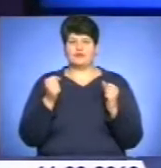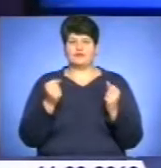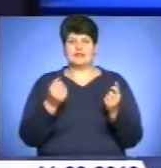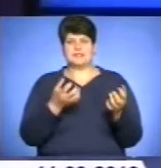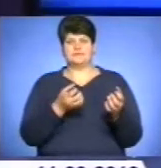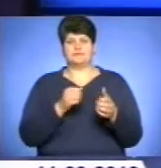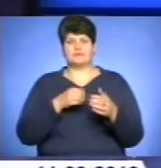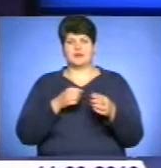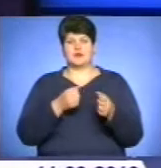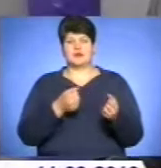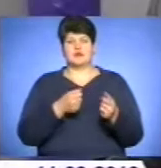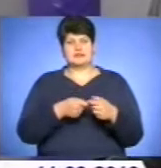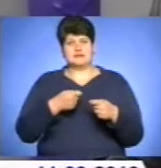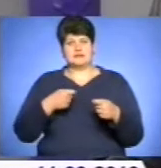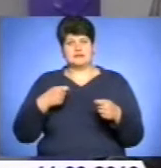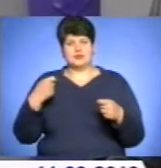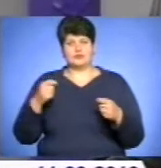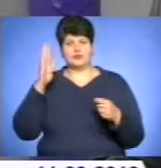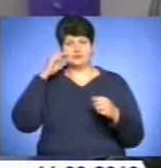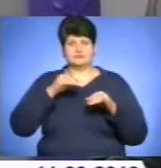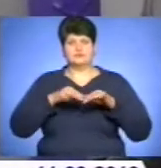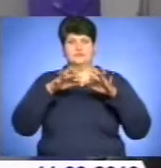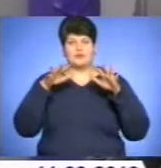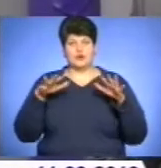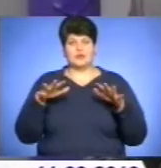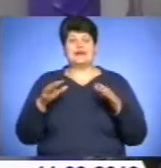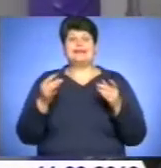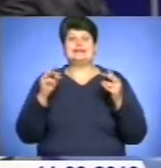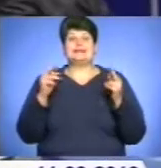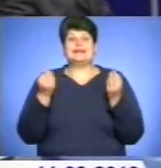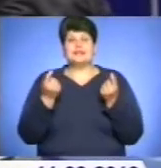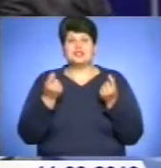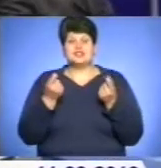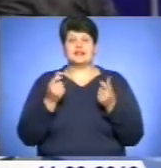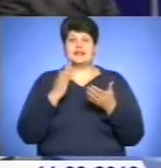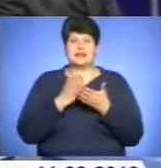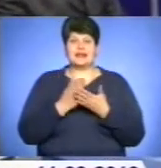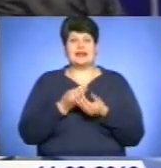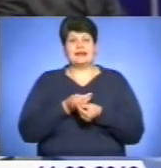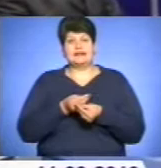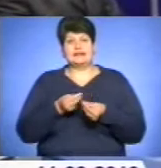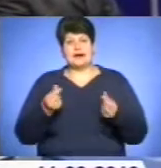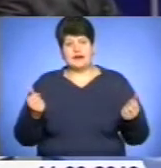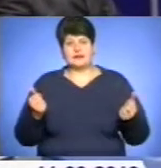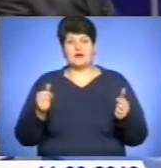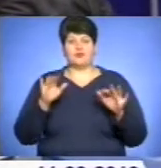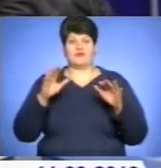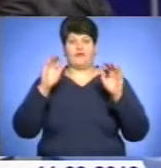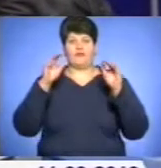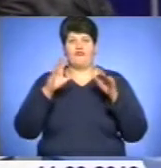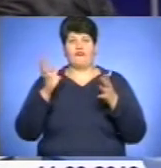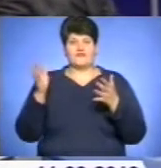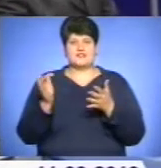сходження води. Тобто, трішечки відбувається танення? танення, знову вода співає в річках